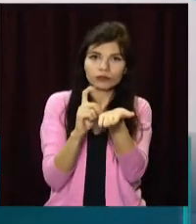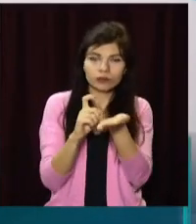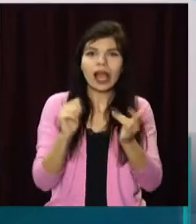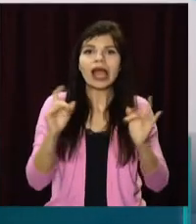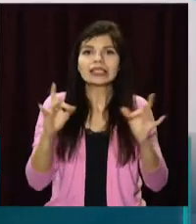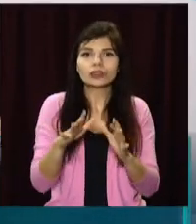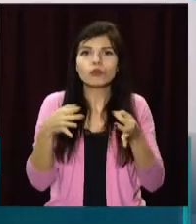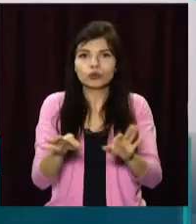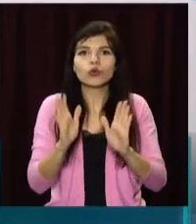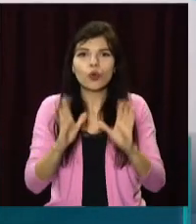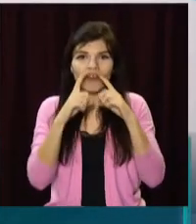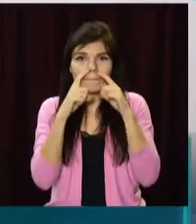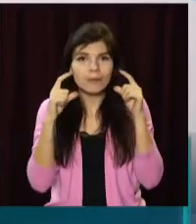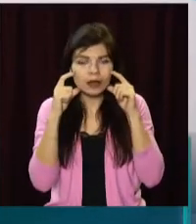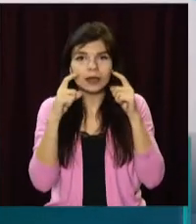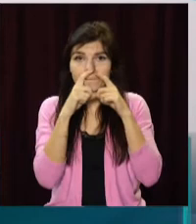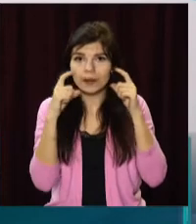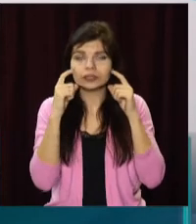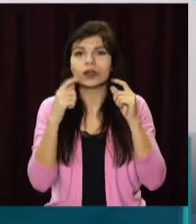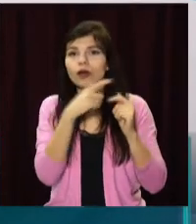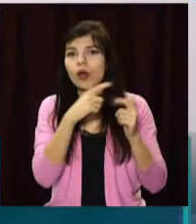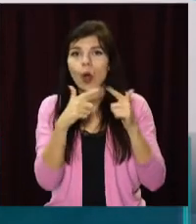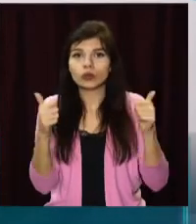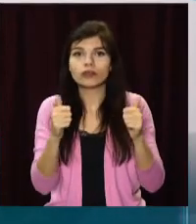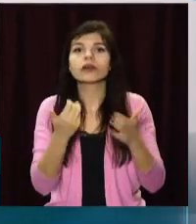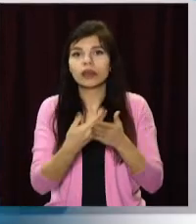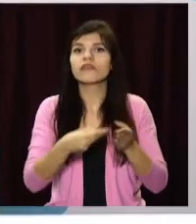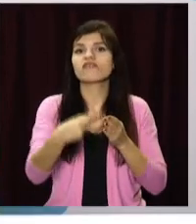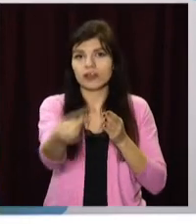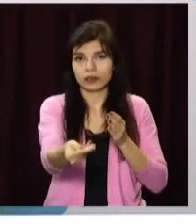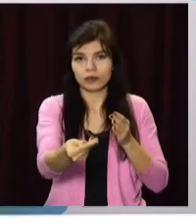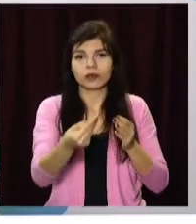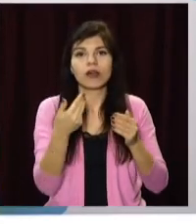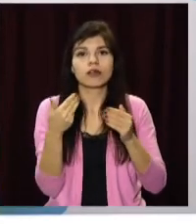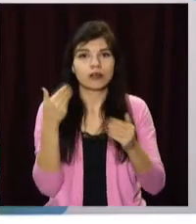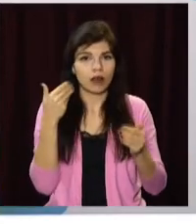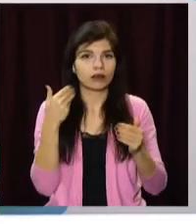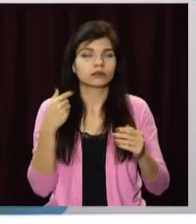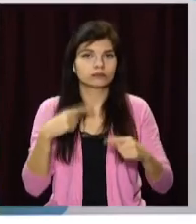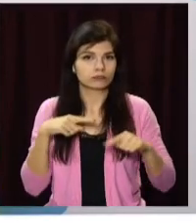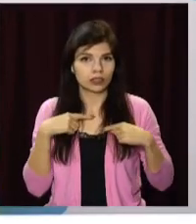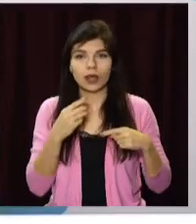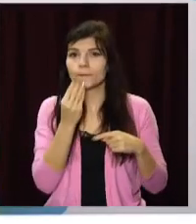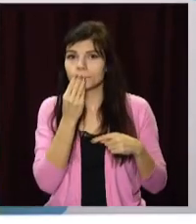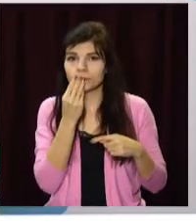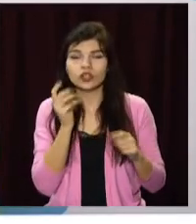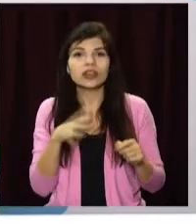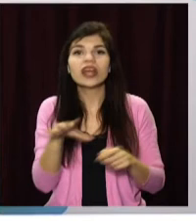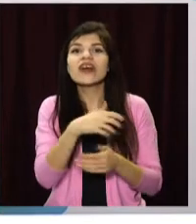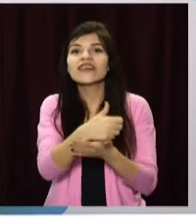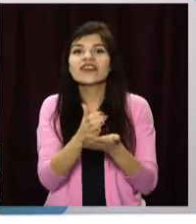отеля є антисептики. В ресторан пускають тільки в масках. Маски отели многие також видають предварительно.